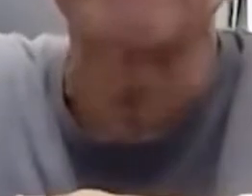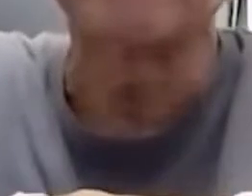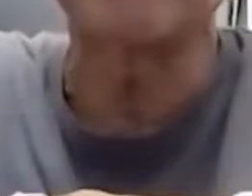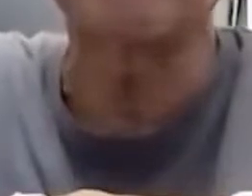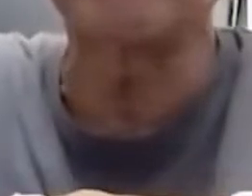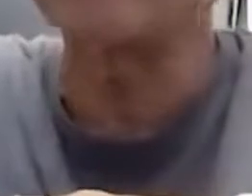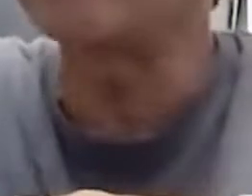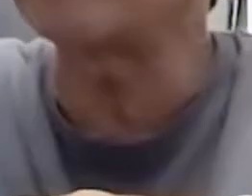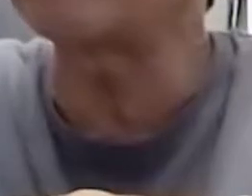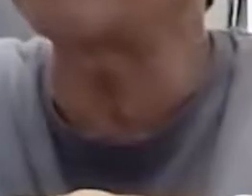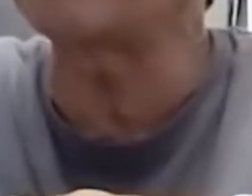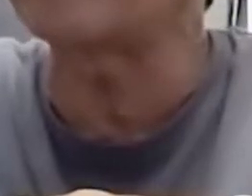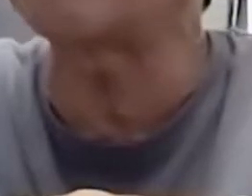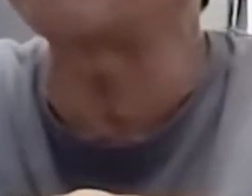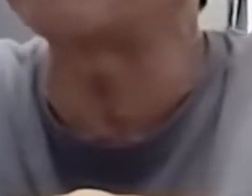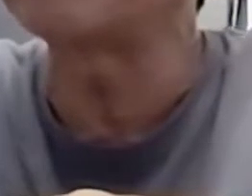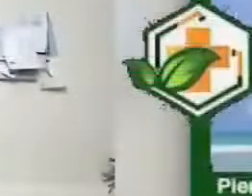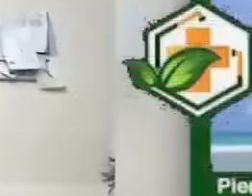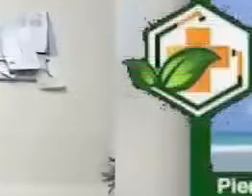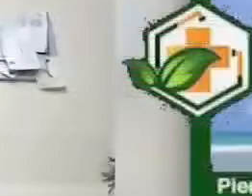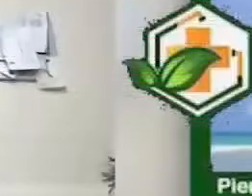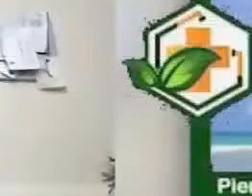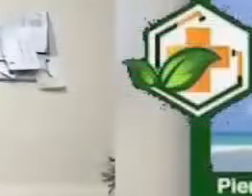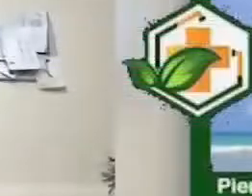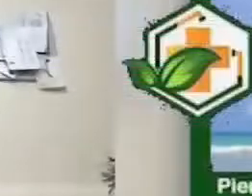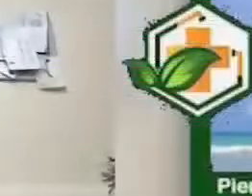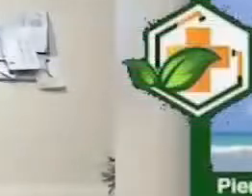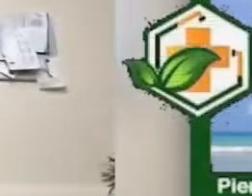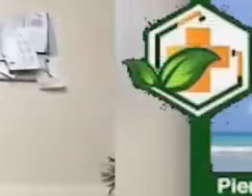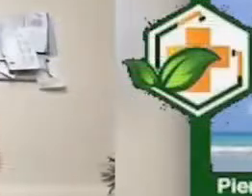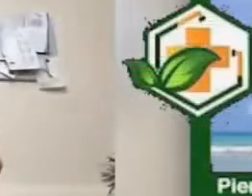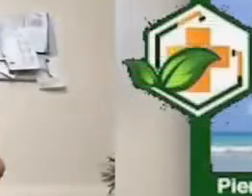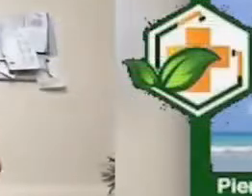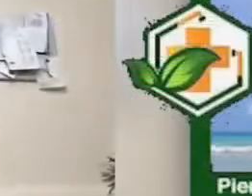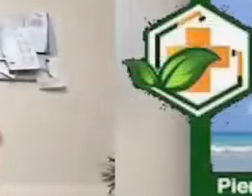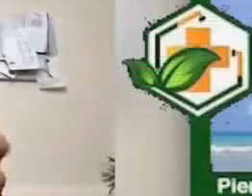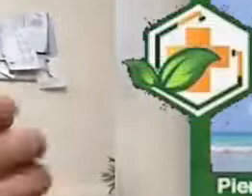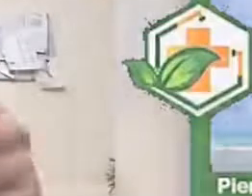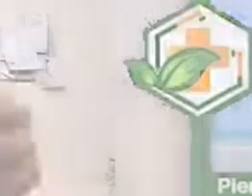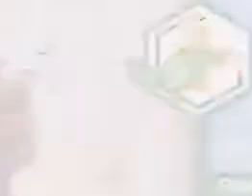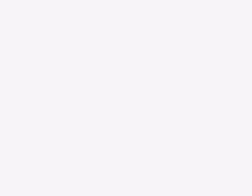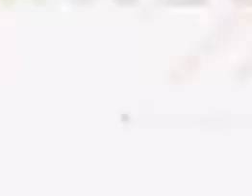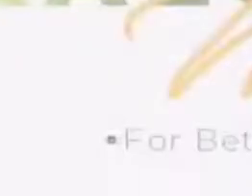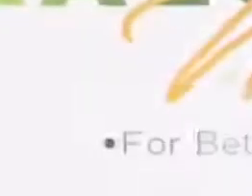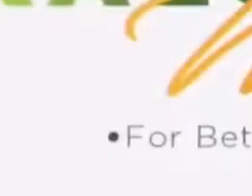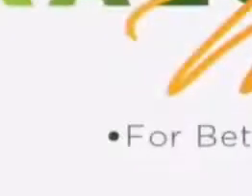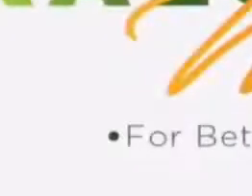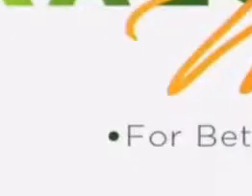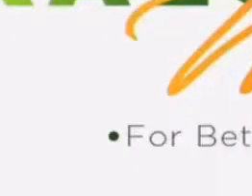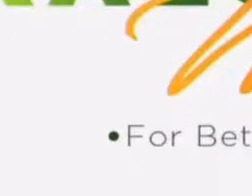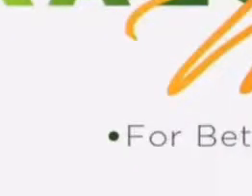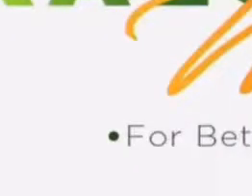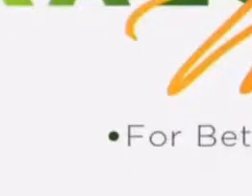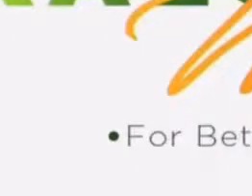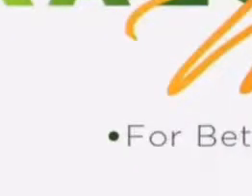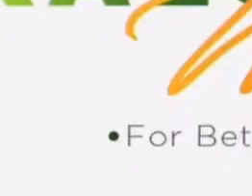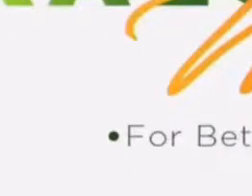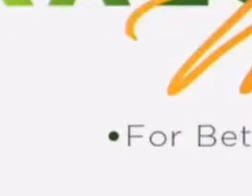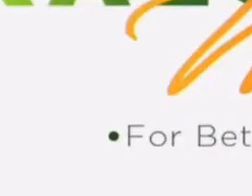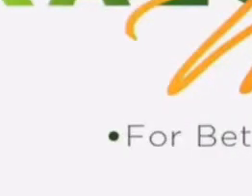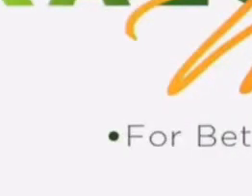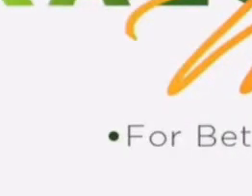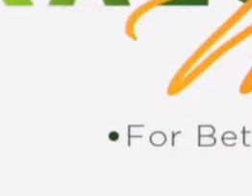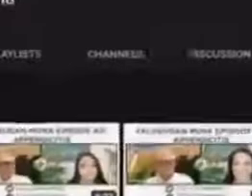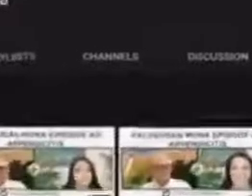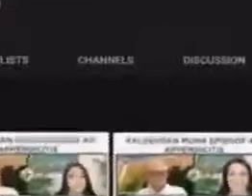kaya tingin ko inum na rin ako yan for life Panoorin ang kabuuan ng kanyang kwento sa Kalusugan muna ngayong linggo alas 7